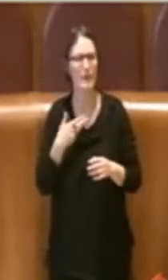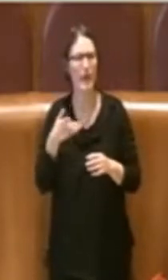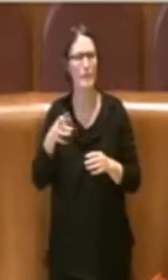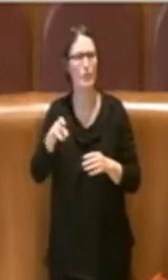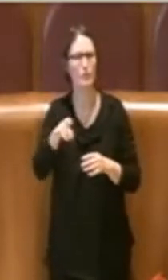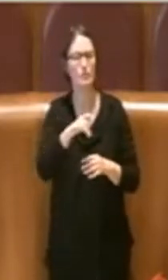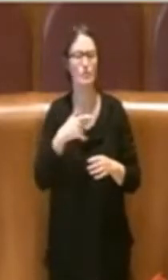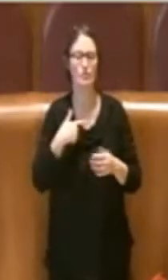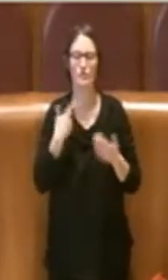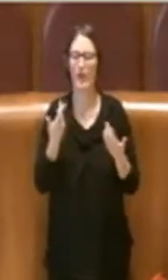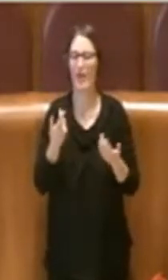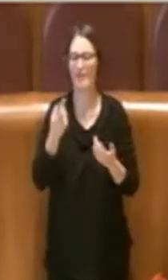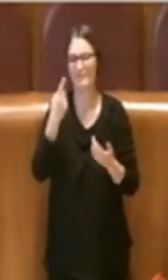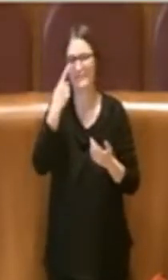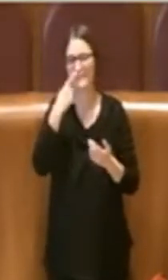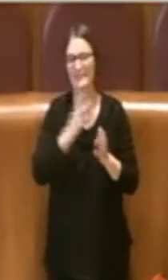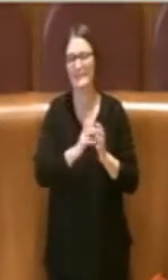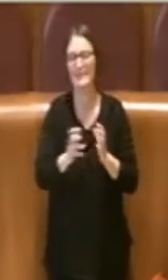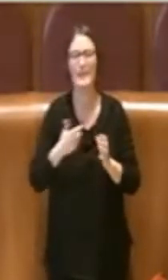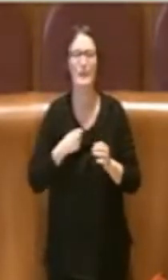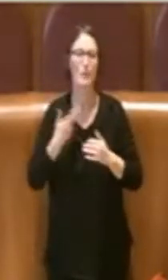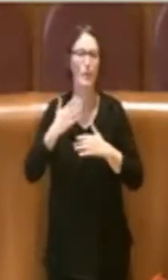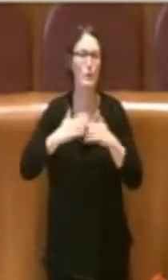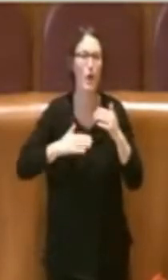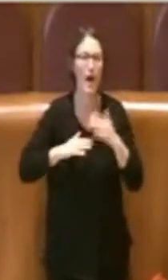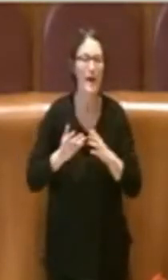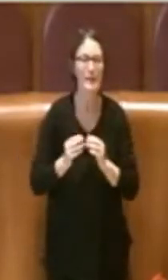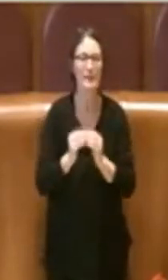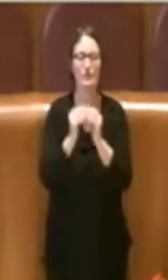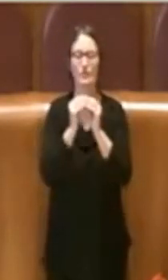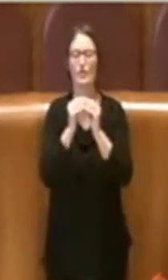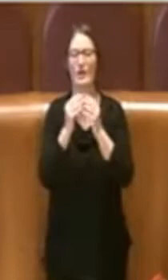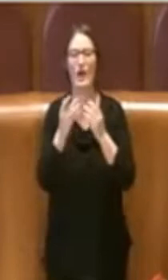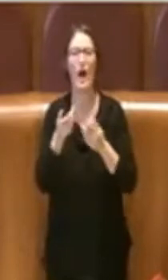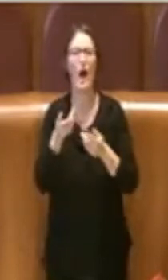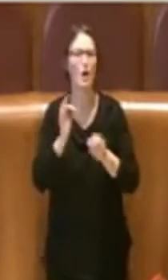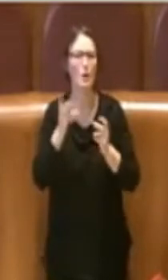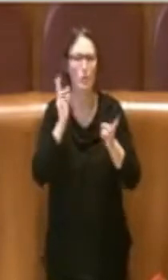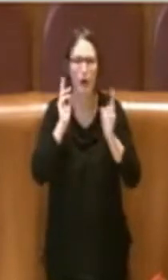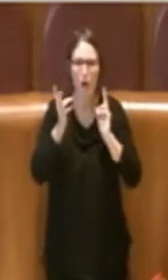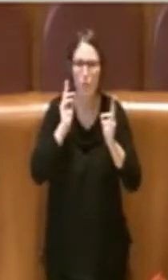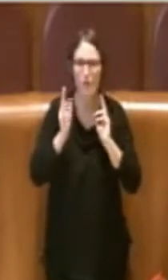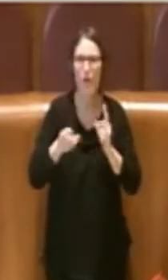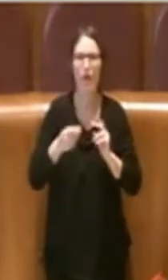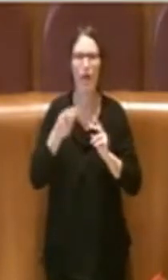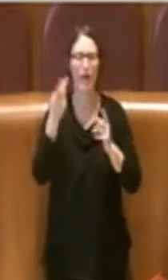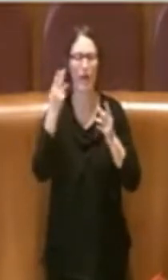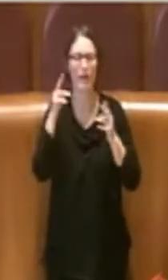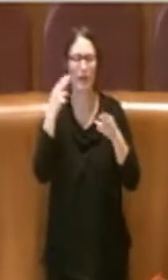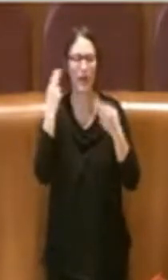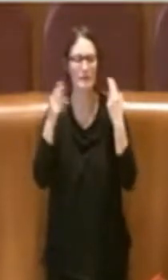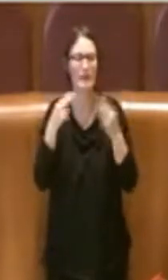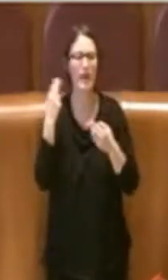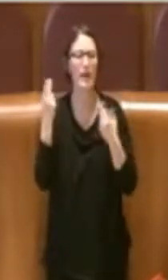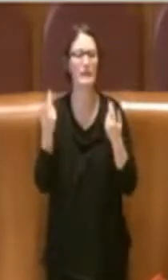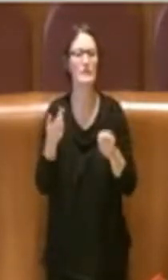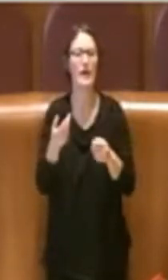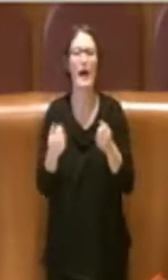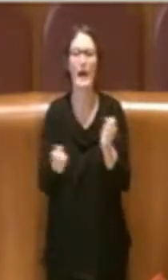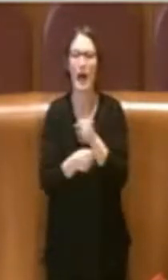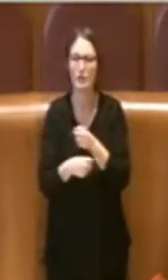artigianato quali parrucchieri estetici, calzolai o anche sarti che